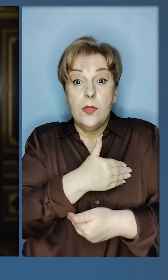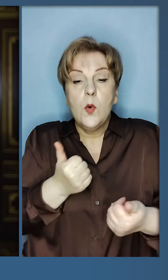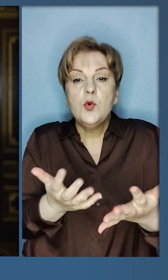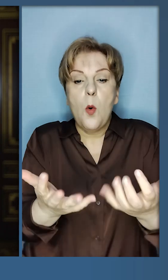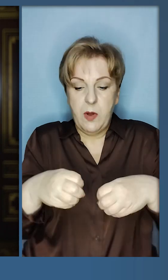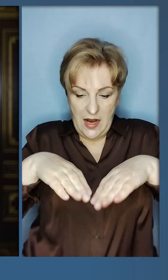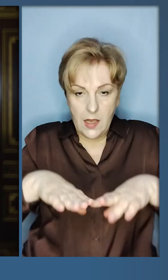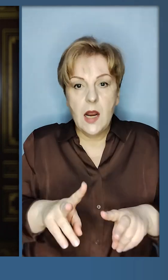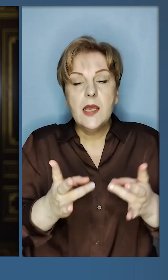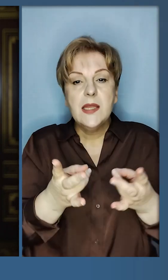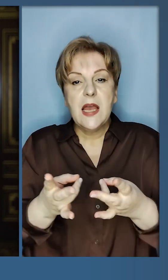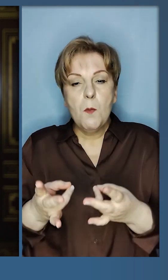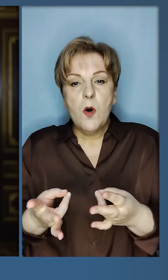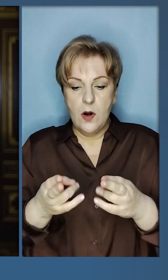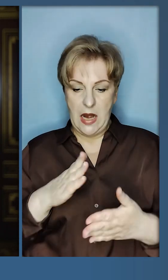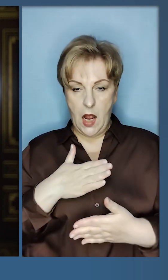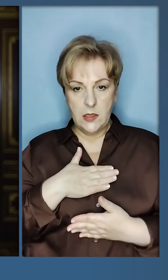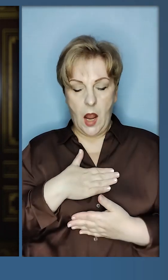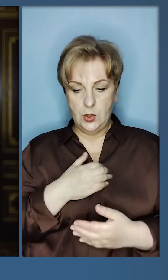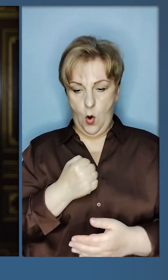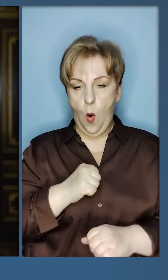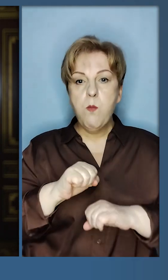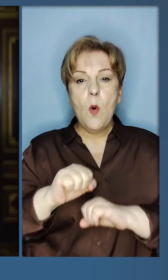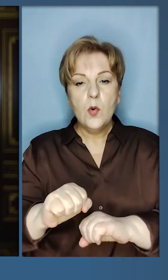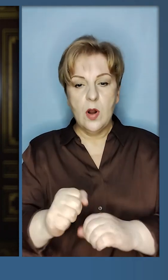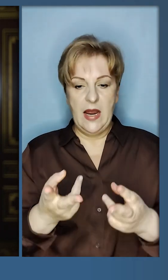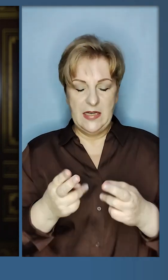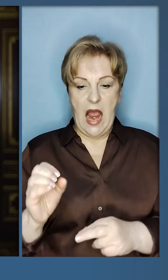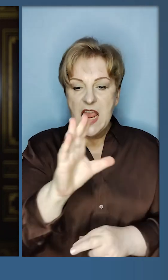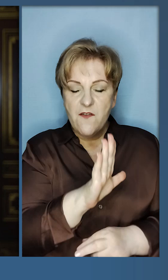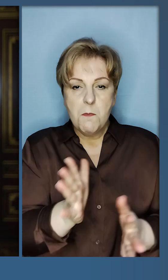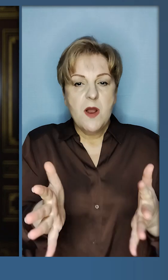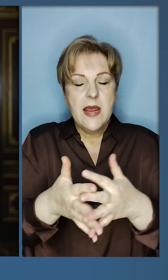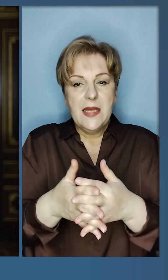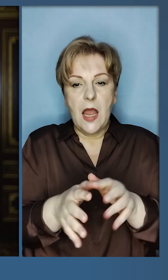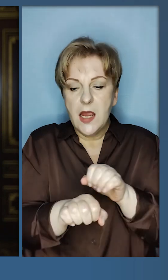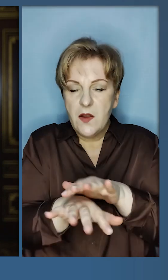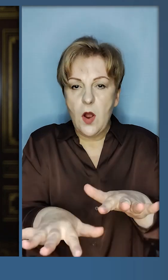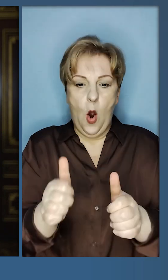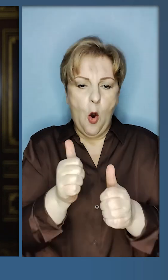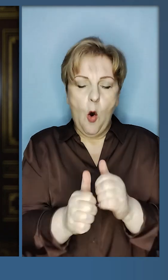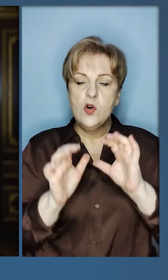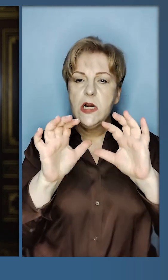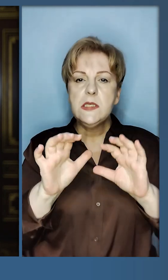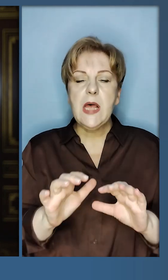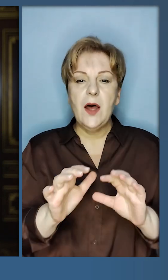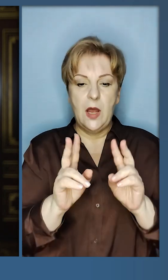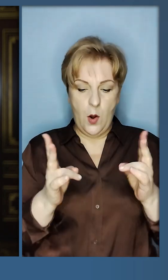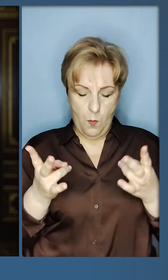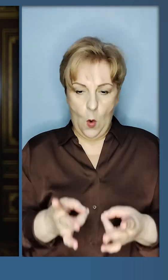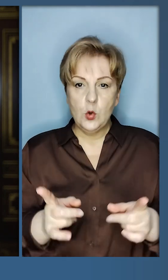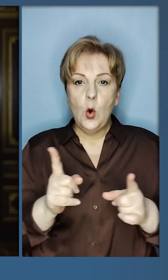хоче приймати рішення, які необхідні для нашої оборони чи для європейської інтеграції. Кожен закон,